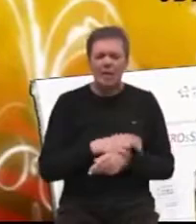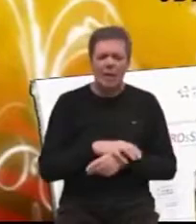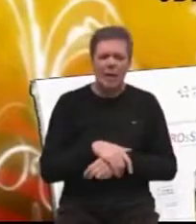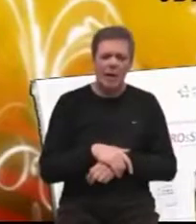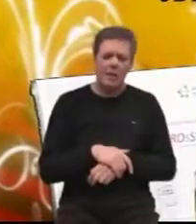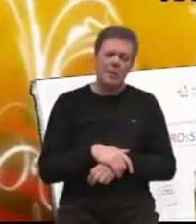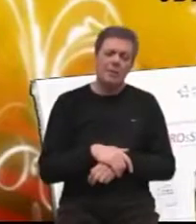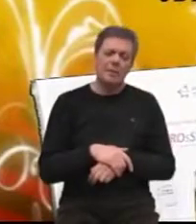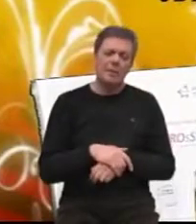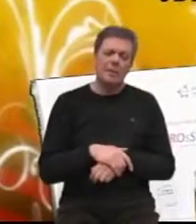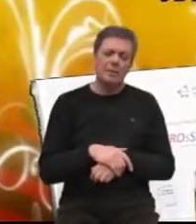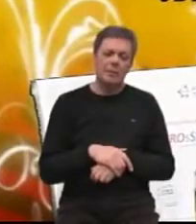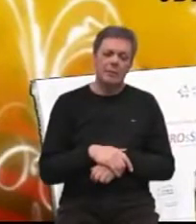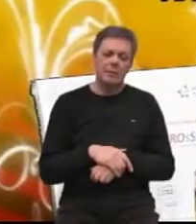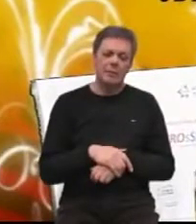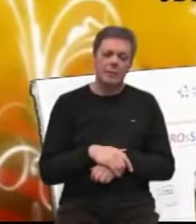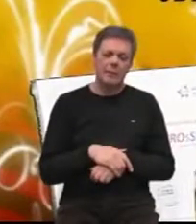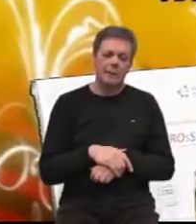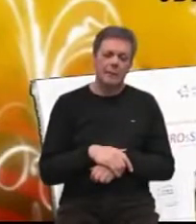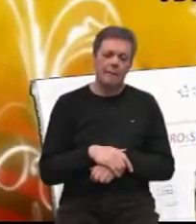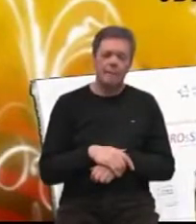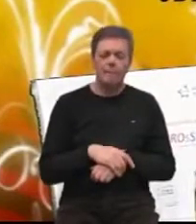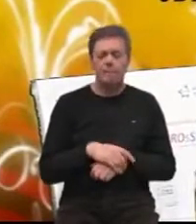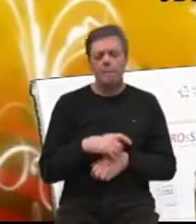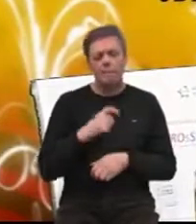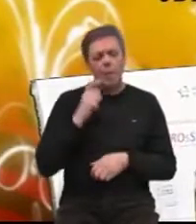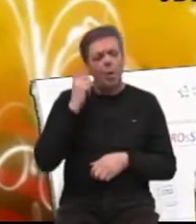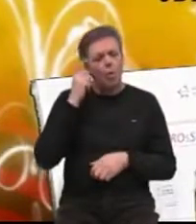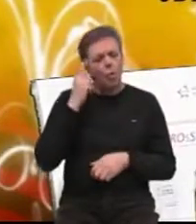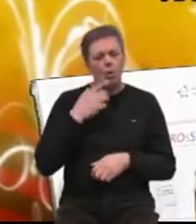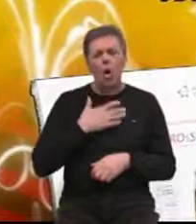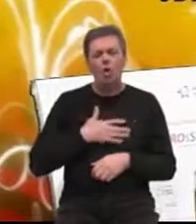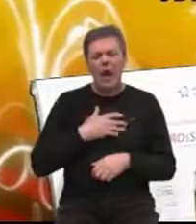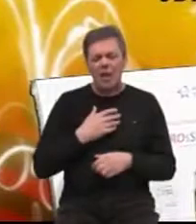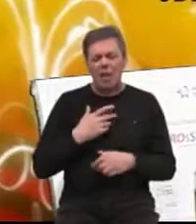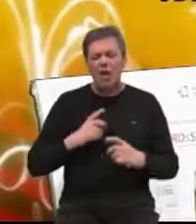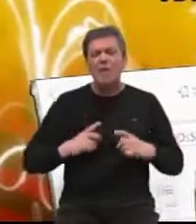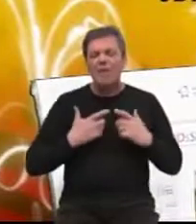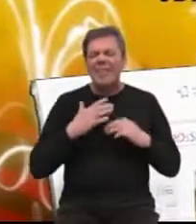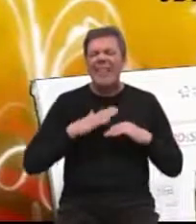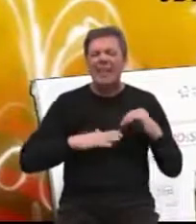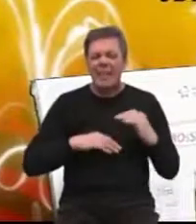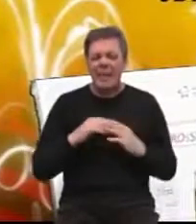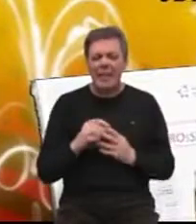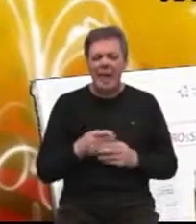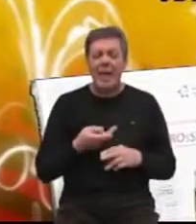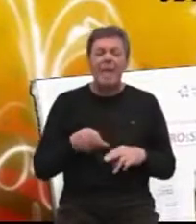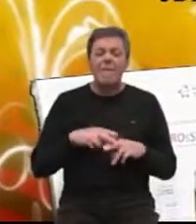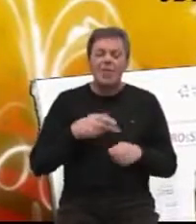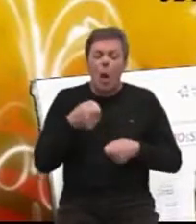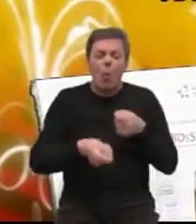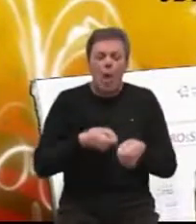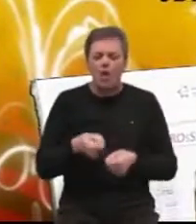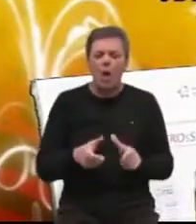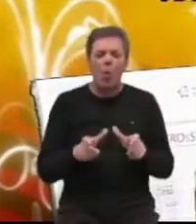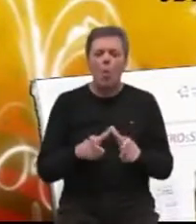kulturno želeći živjeti kvalitetni ili kako god, više ulaže